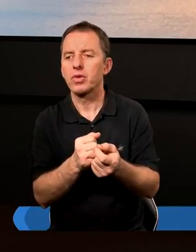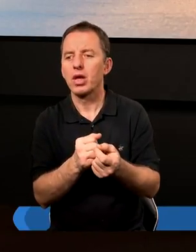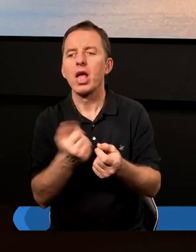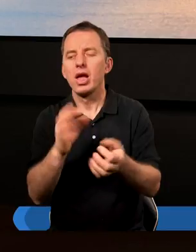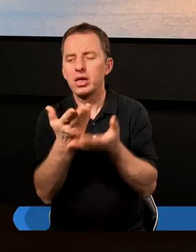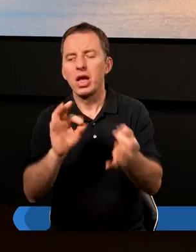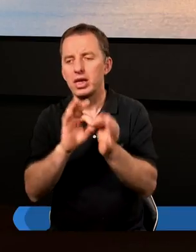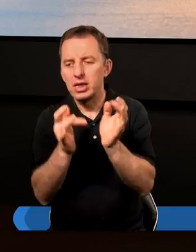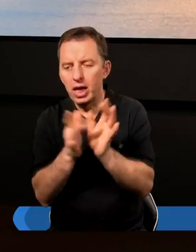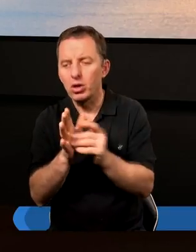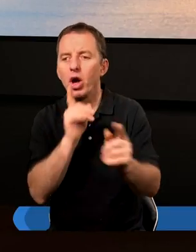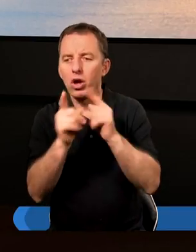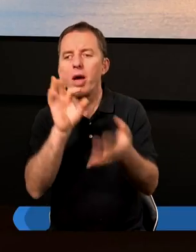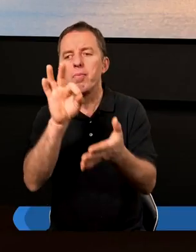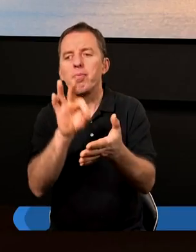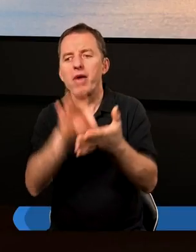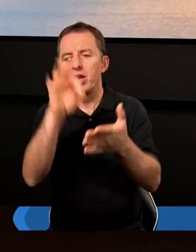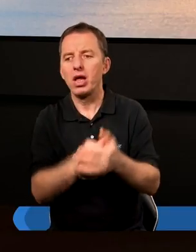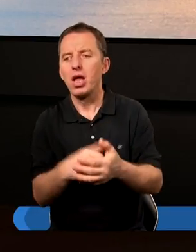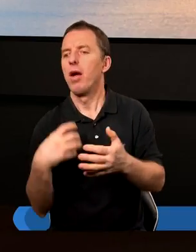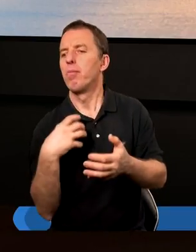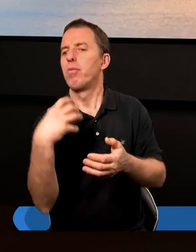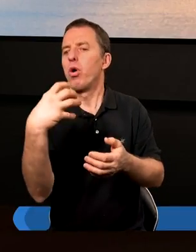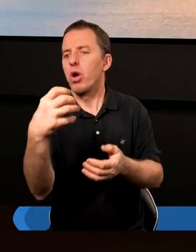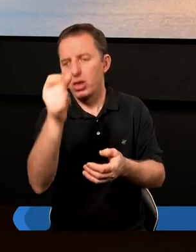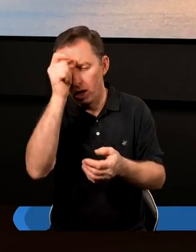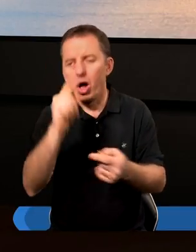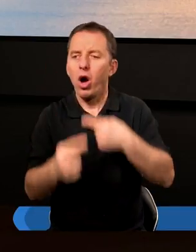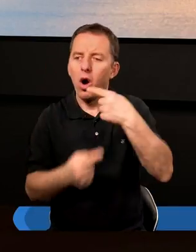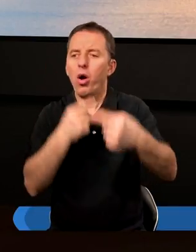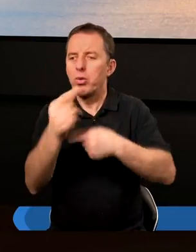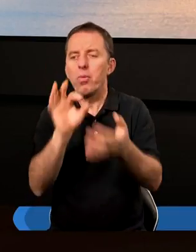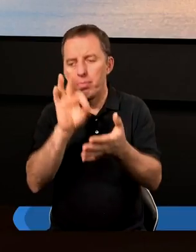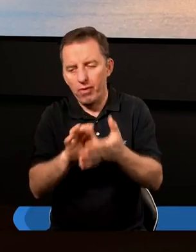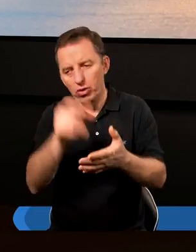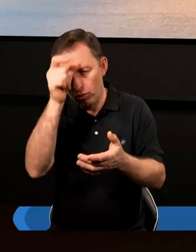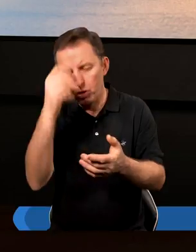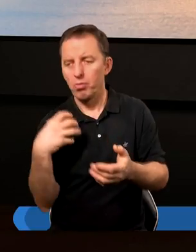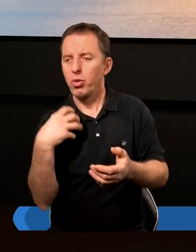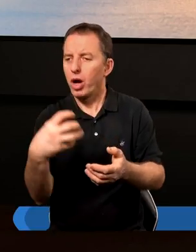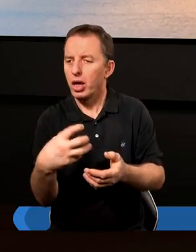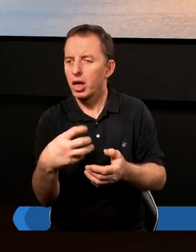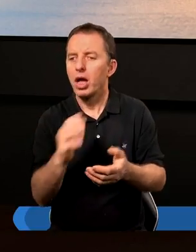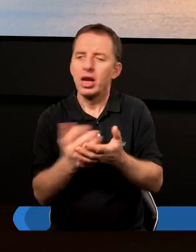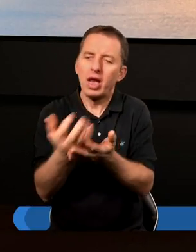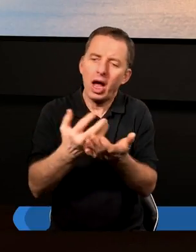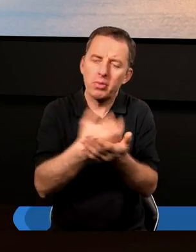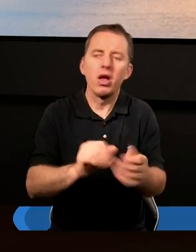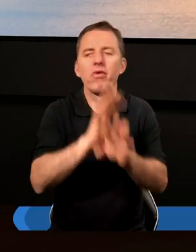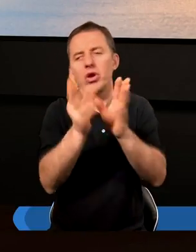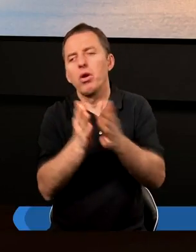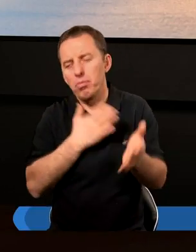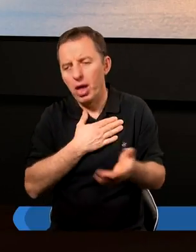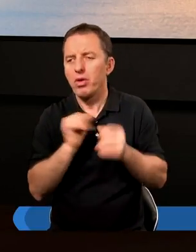kiedy Pan Jezus rozmawia z pewnym bogatym człowiekiem, czy opowiada o pewnym bogatym człowieku, który sobie nazbierał